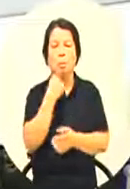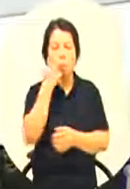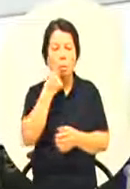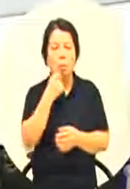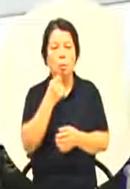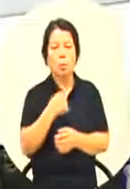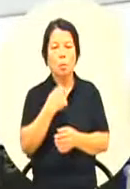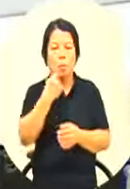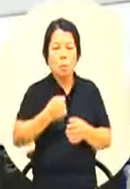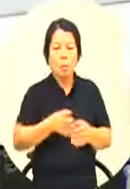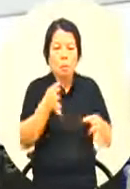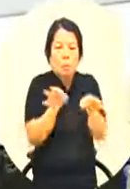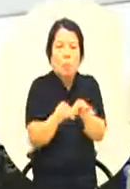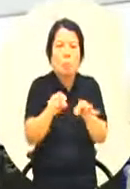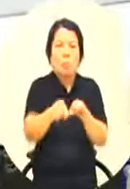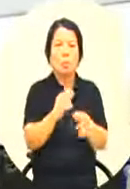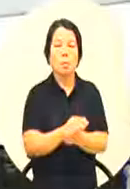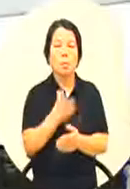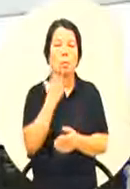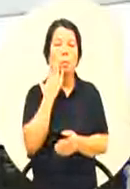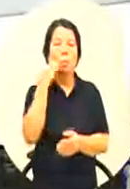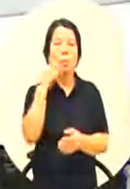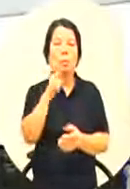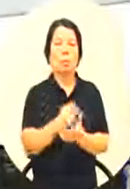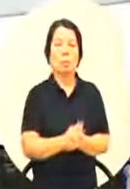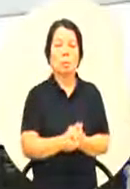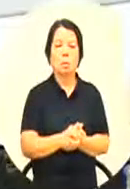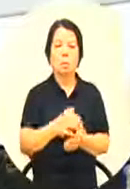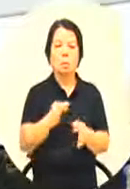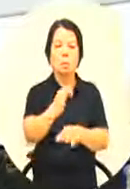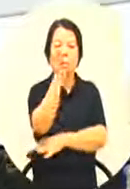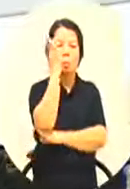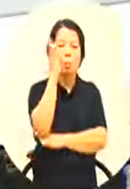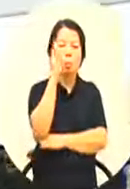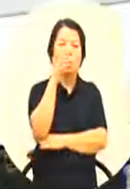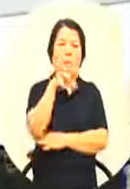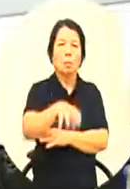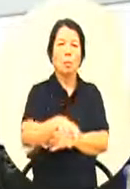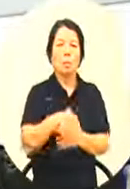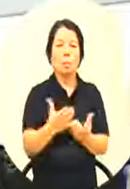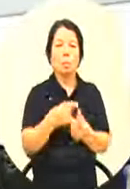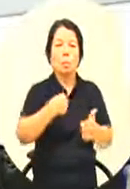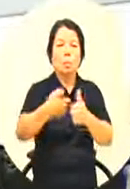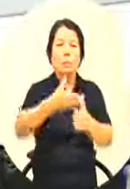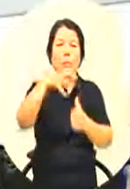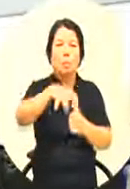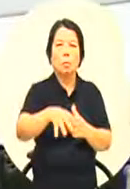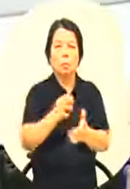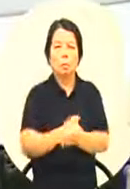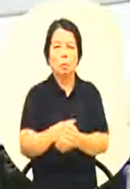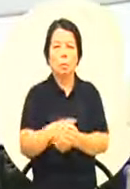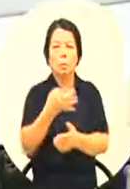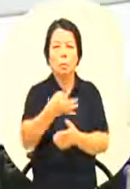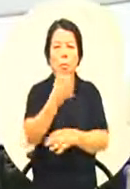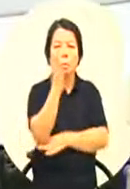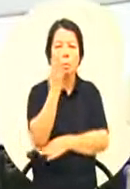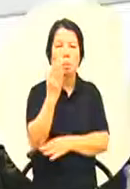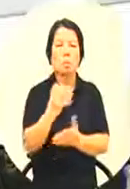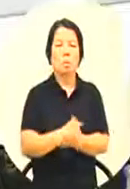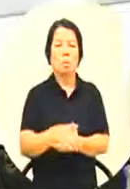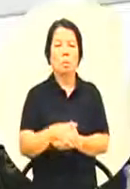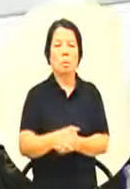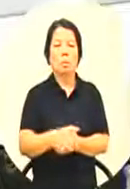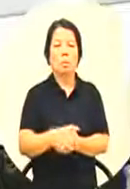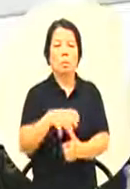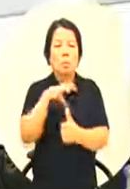捐助啦如果不透过因为我们财政部门我们的教育部门这边呢财政也很有